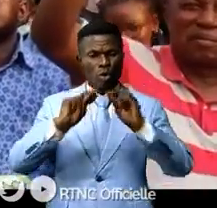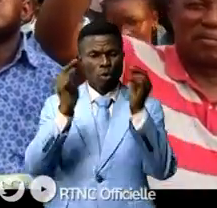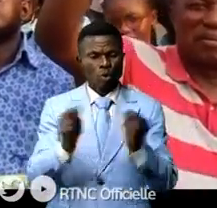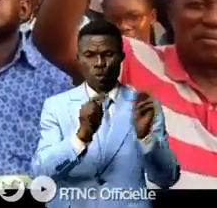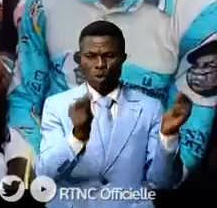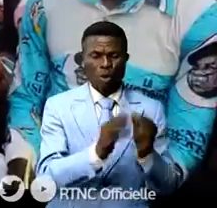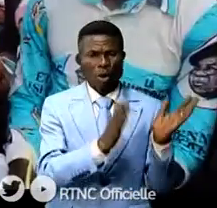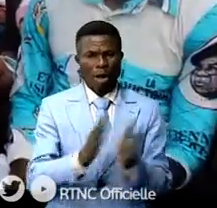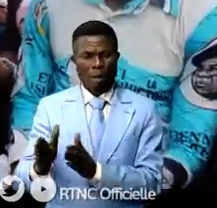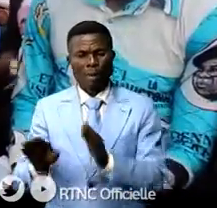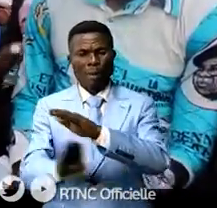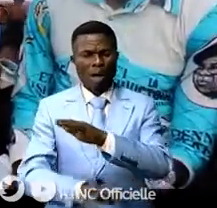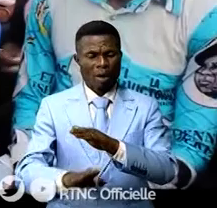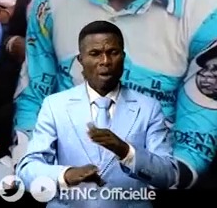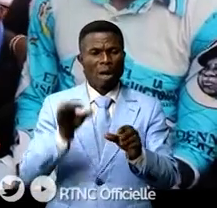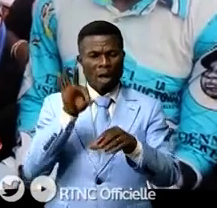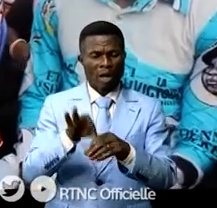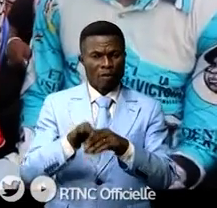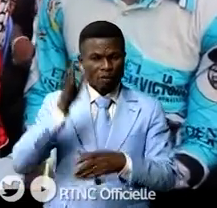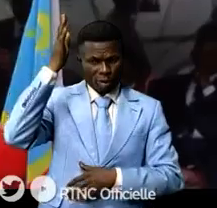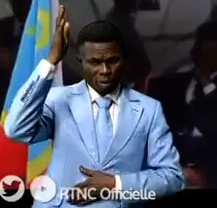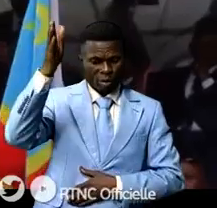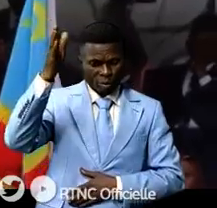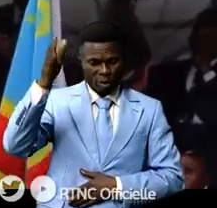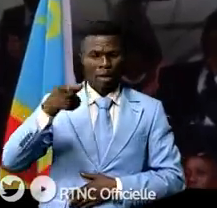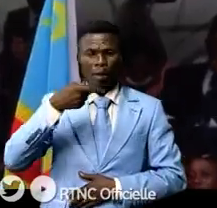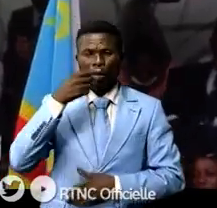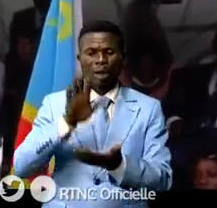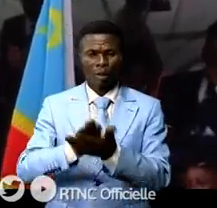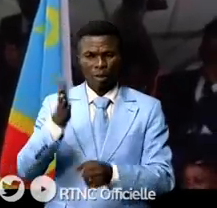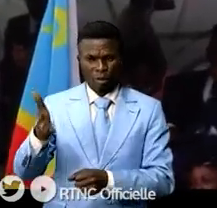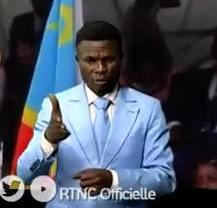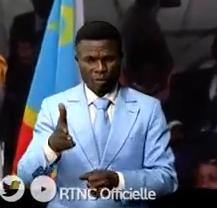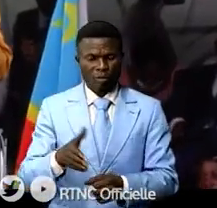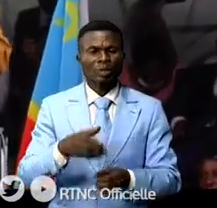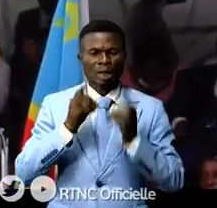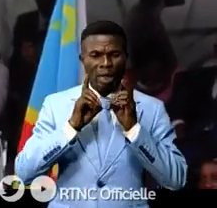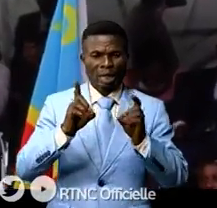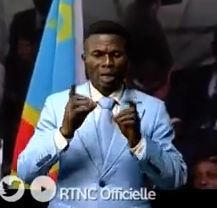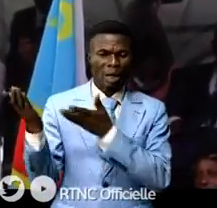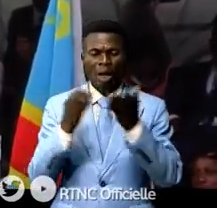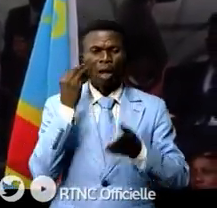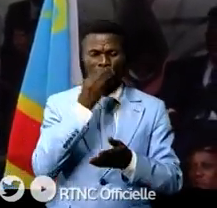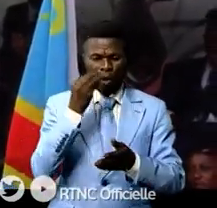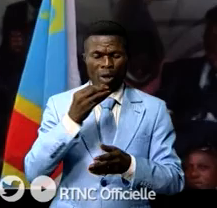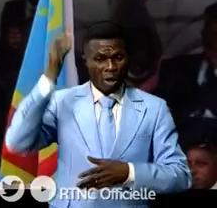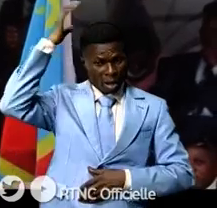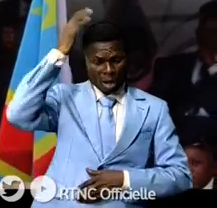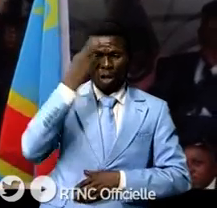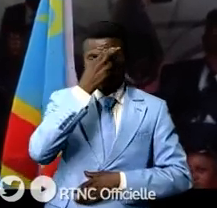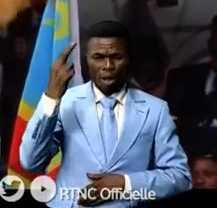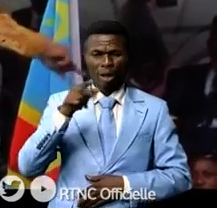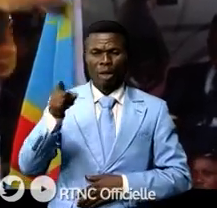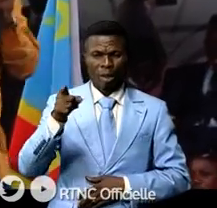pour préparer nos bases aux élections à inciter Ogissin Kabouya. Prénat a témoigné les portes-paroles de la Senko Ogissin